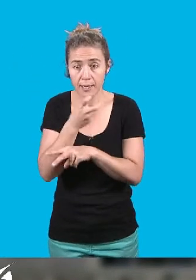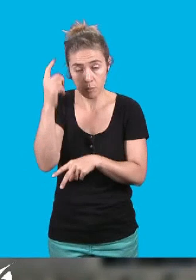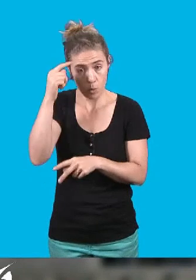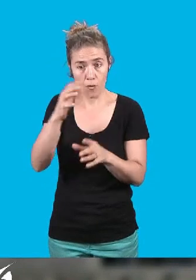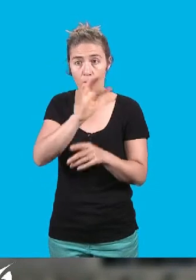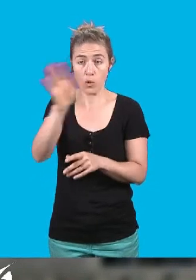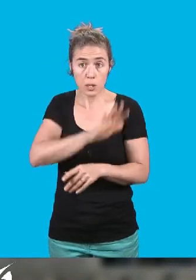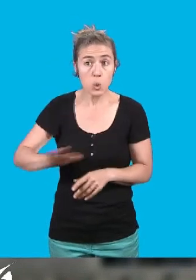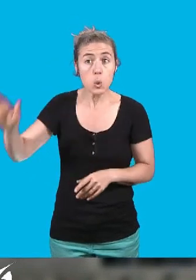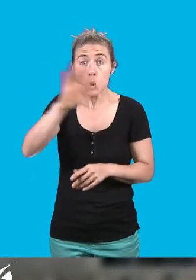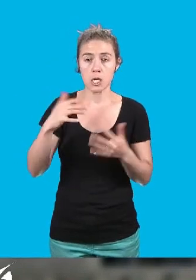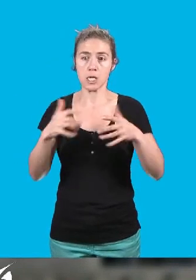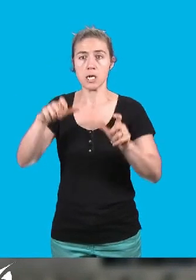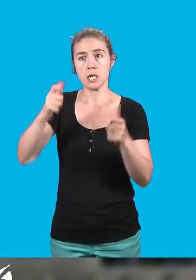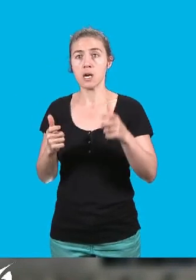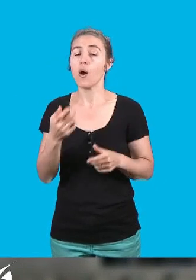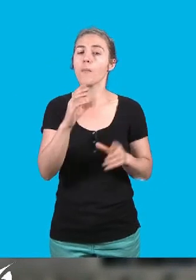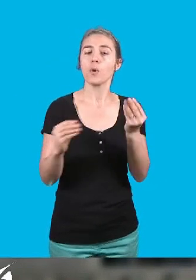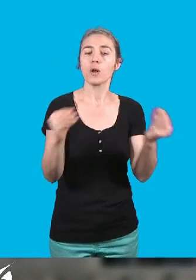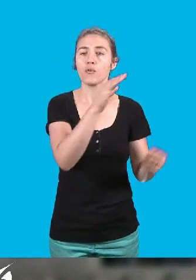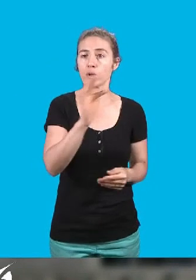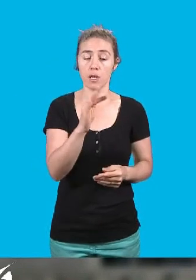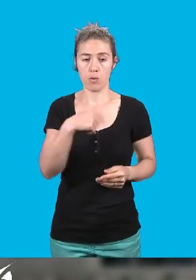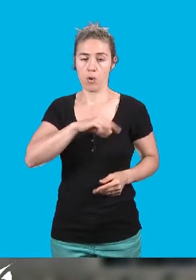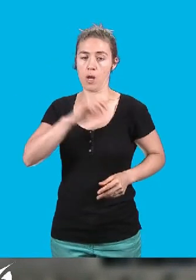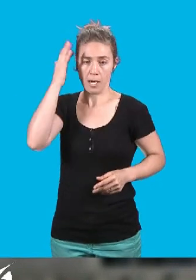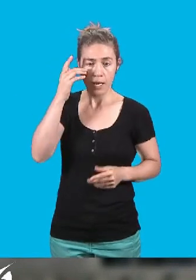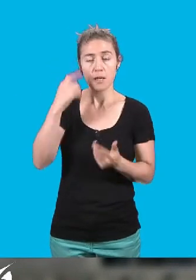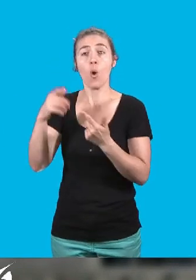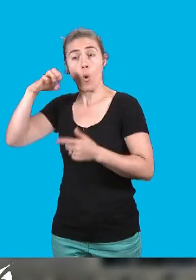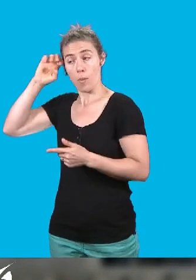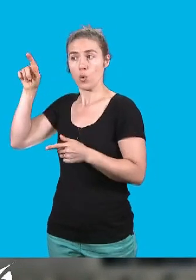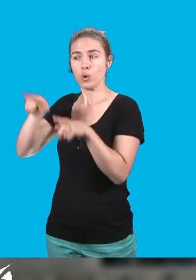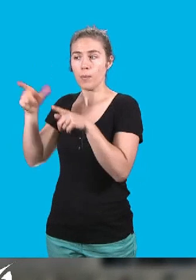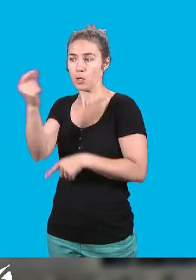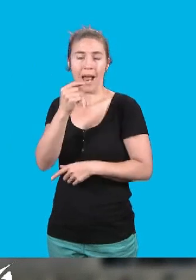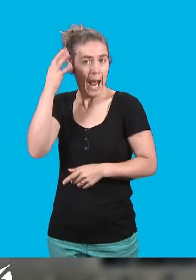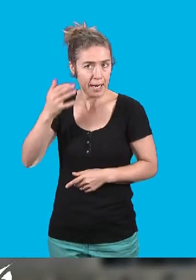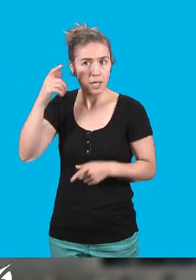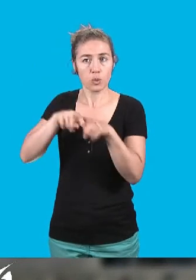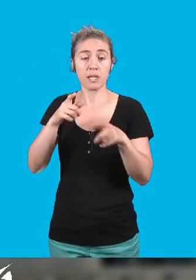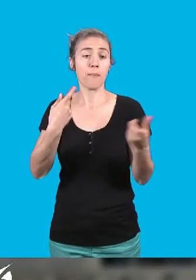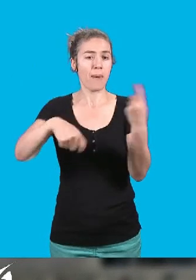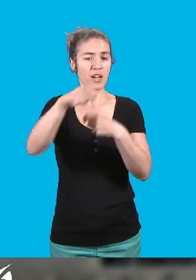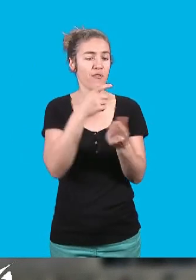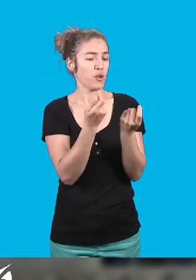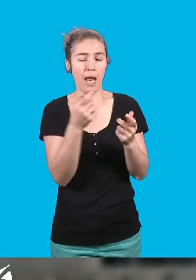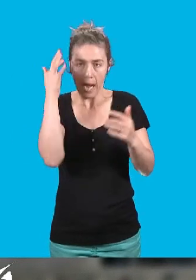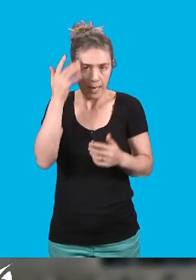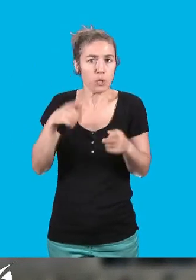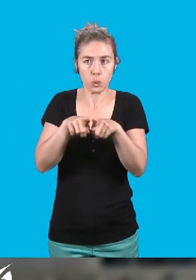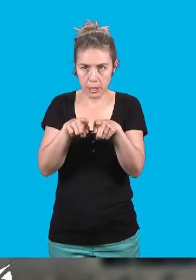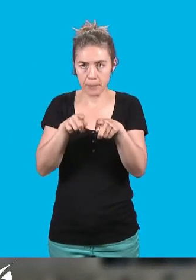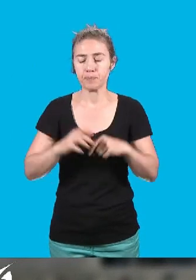épisode qui ne rassure ni les français, ni les partenaires européens, ni même d'ailleurs les marchés financiers. Pourtant ces